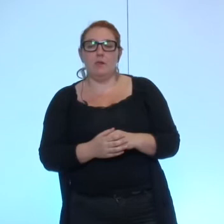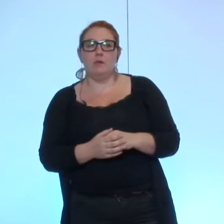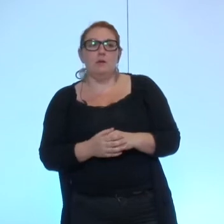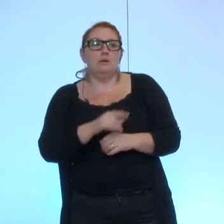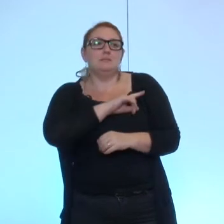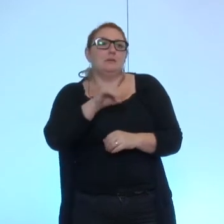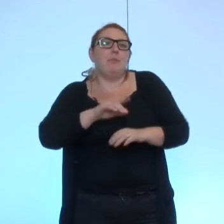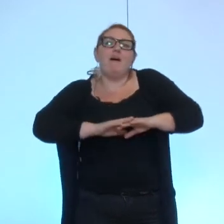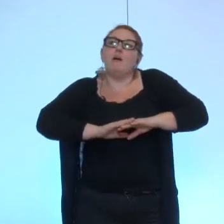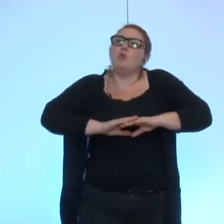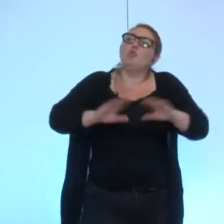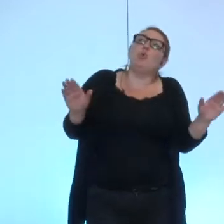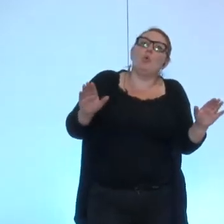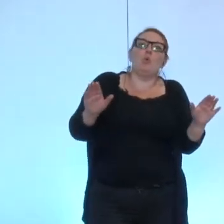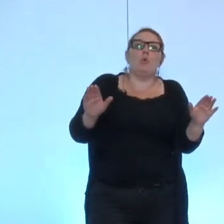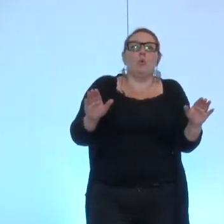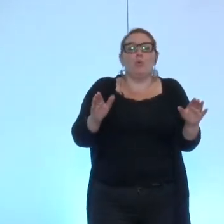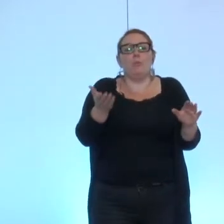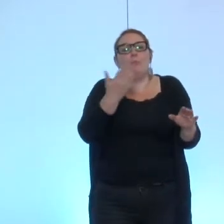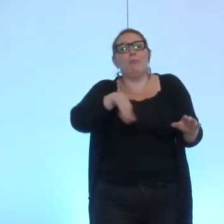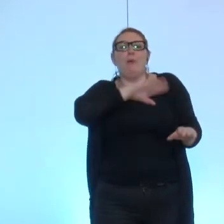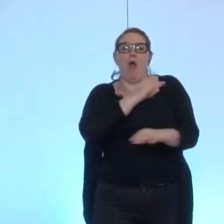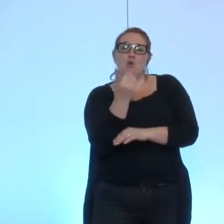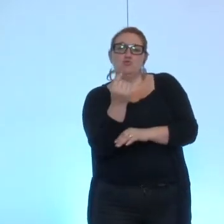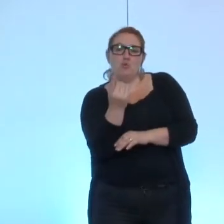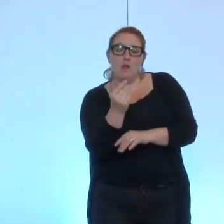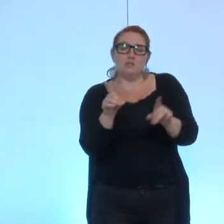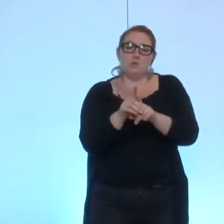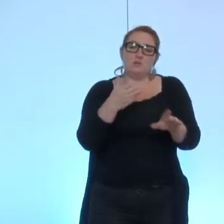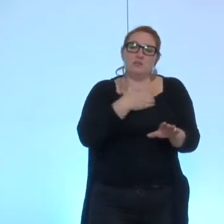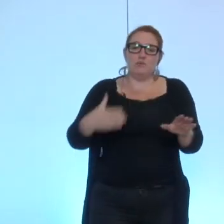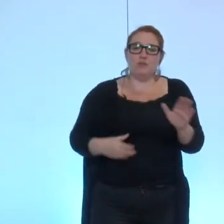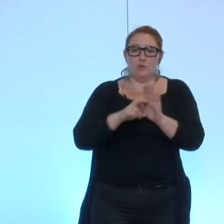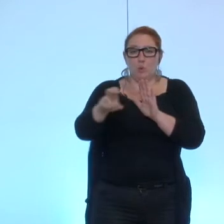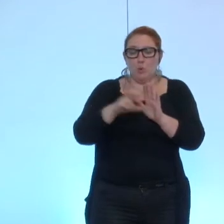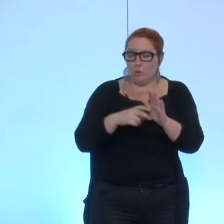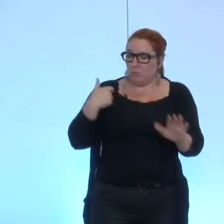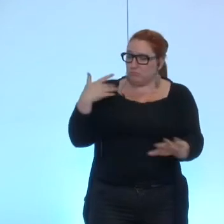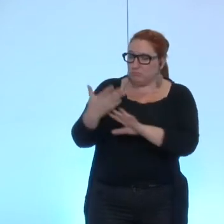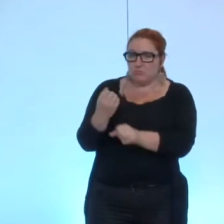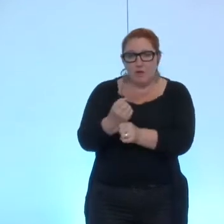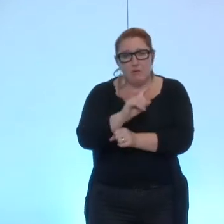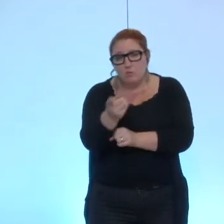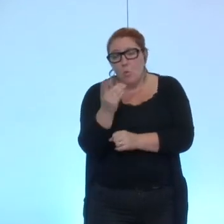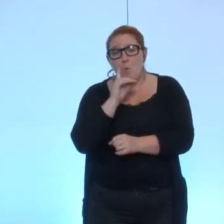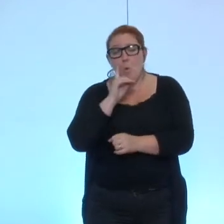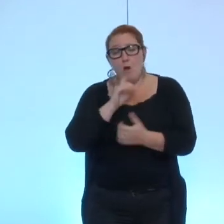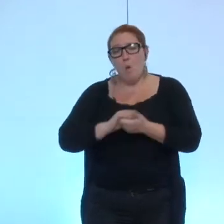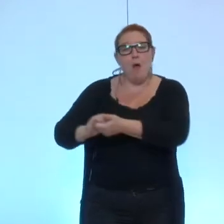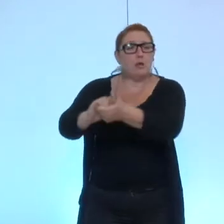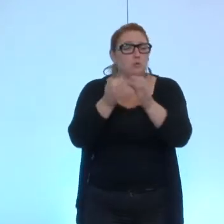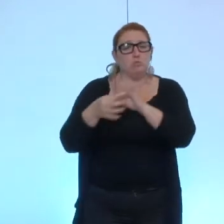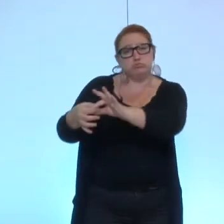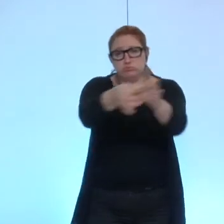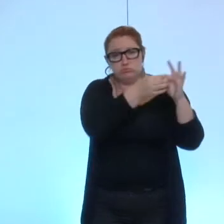à notre jumelage et aux travaux qui ont été faits par la ville de Grenoble c'est des actions concertées mais il n'empêche tout cela va dans la bonne